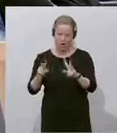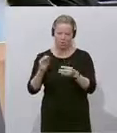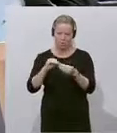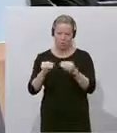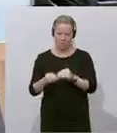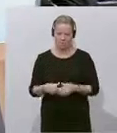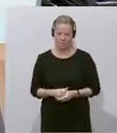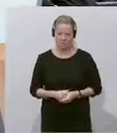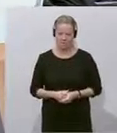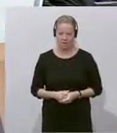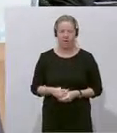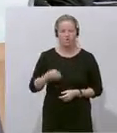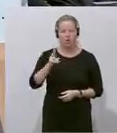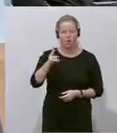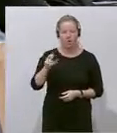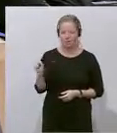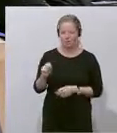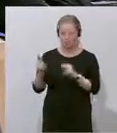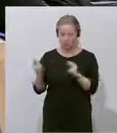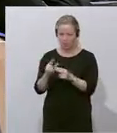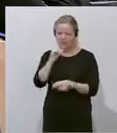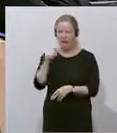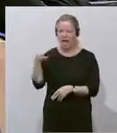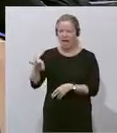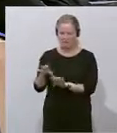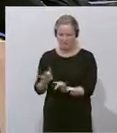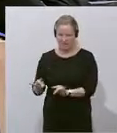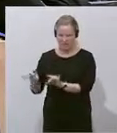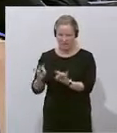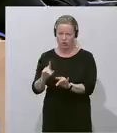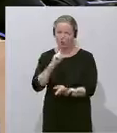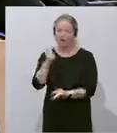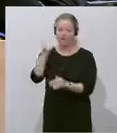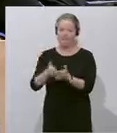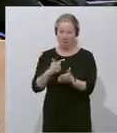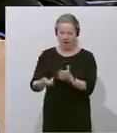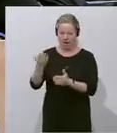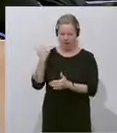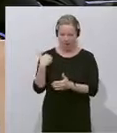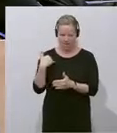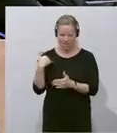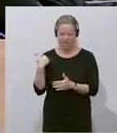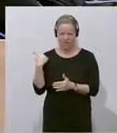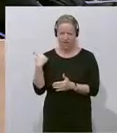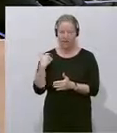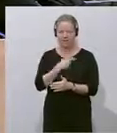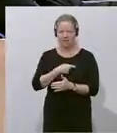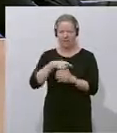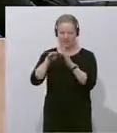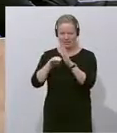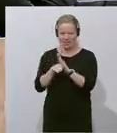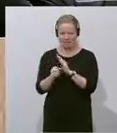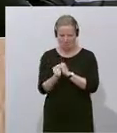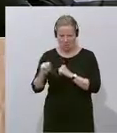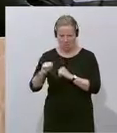Sebastian Kurz kein Einzeltäter und kein Einmaltäter bei der Verletzung des Parteiengesetzes,